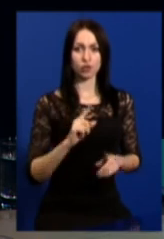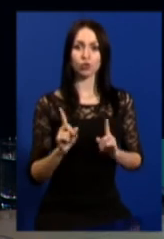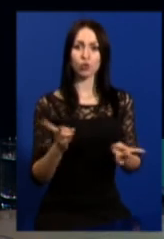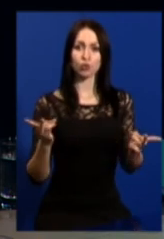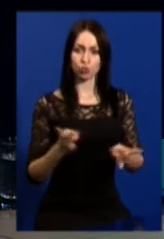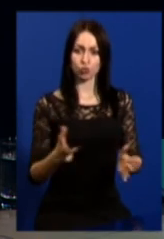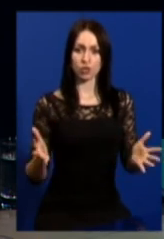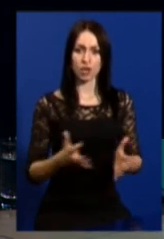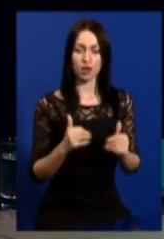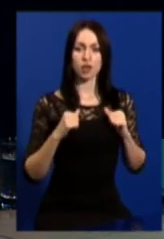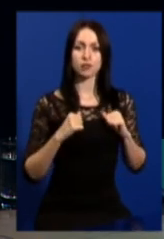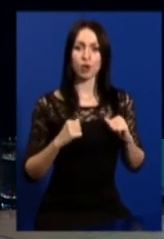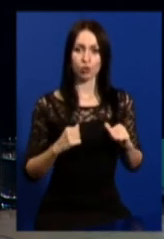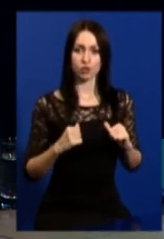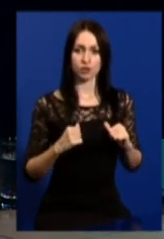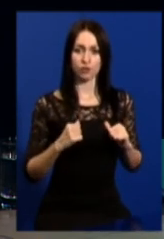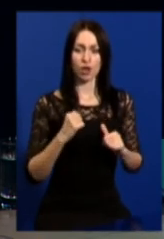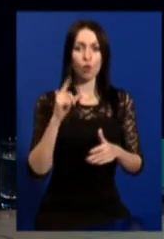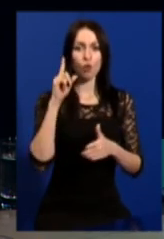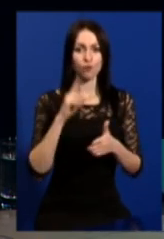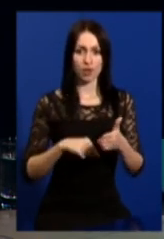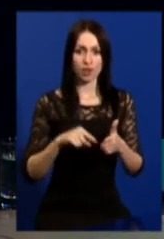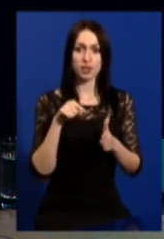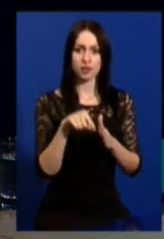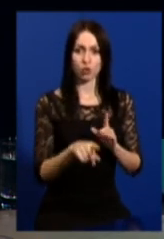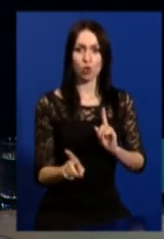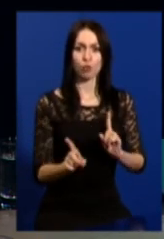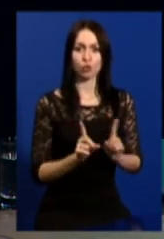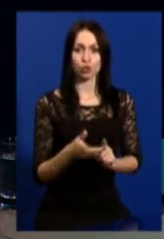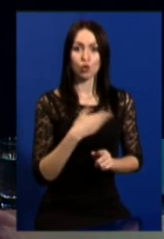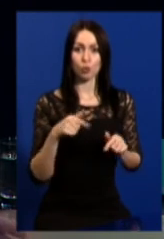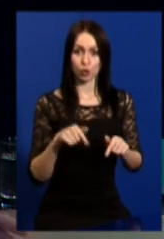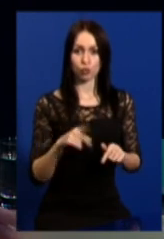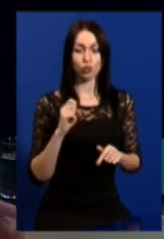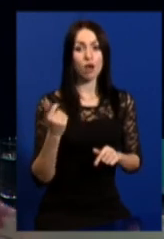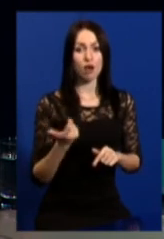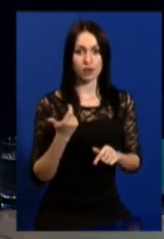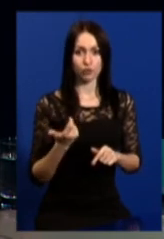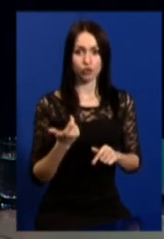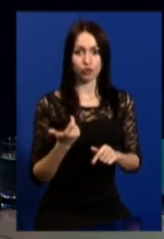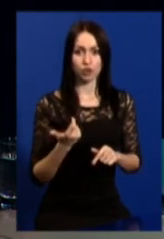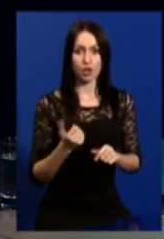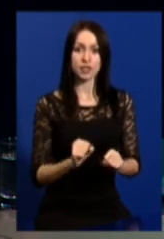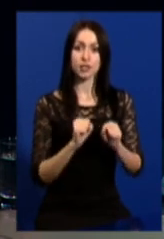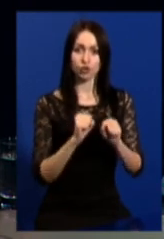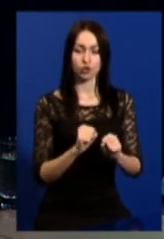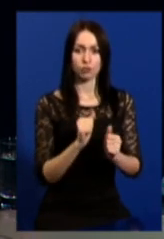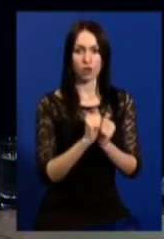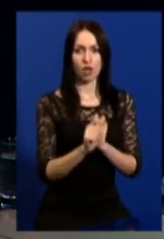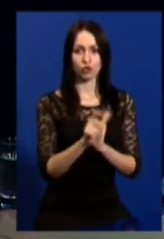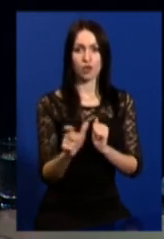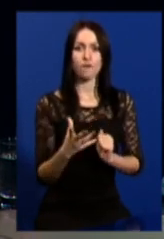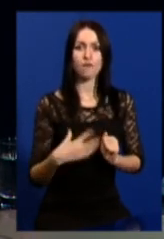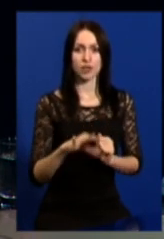треба зберігати спокій, впевненість в тому, що ми тут на Харківщині захистимо кожного,